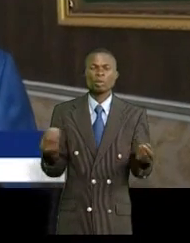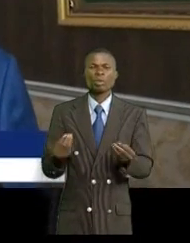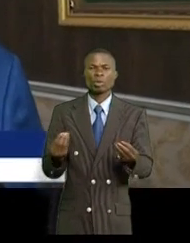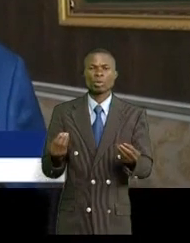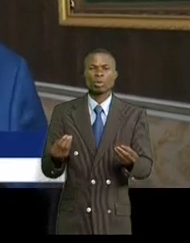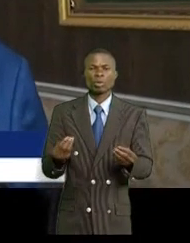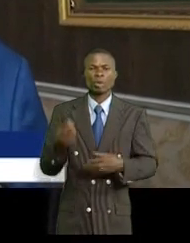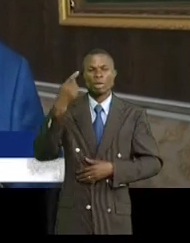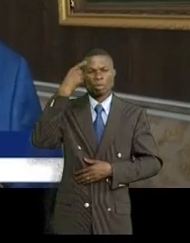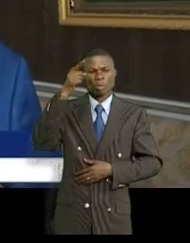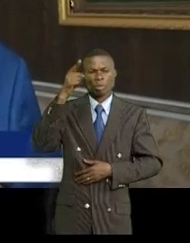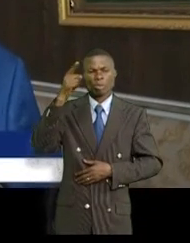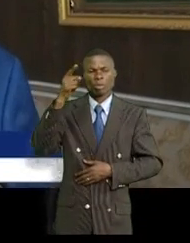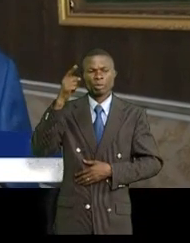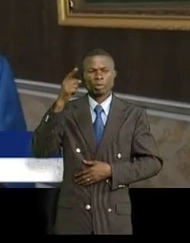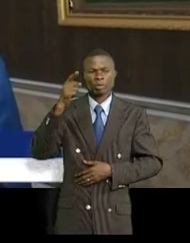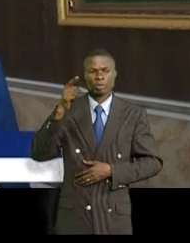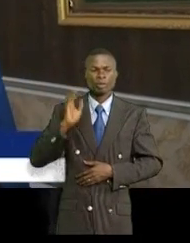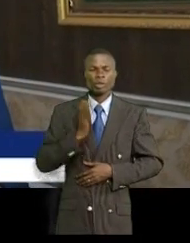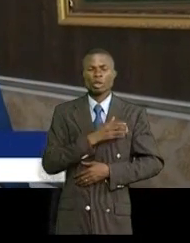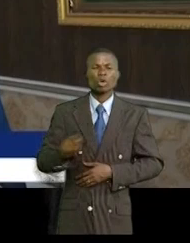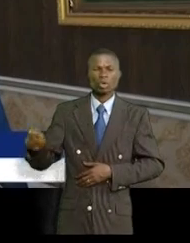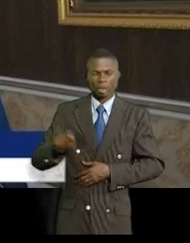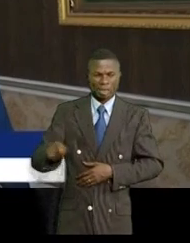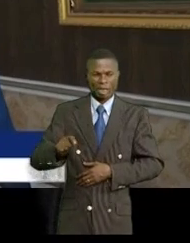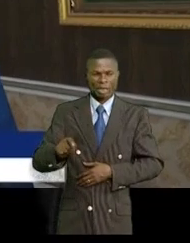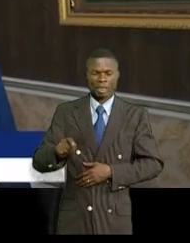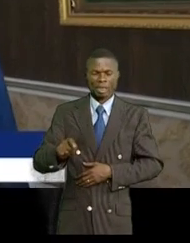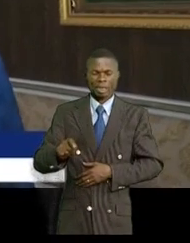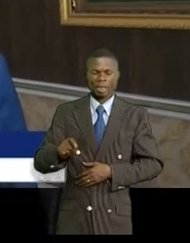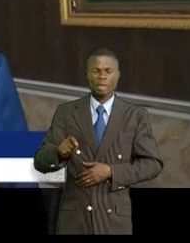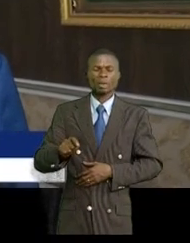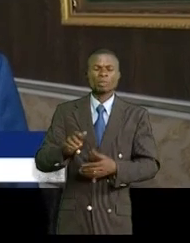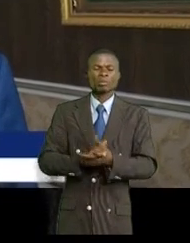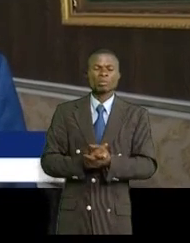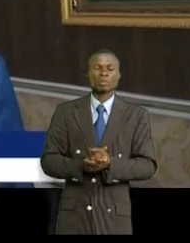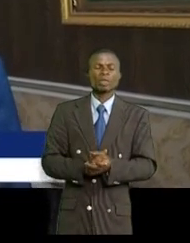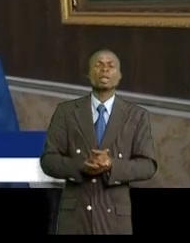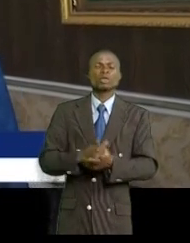c'est pour que le nôtre que le chef de l'État vient